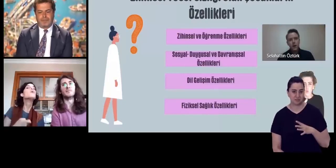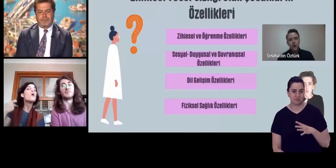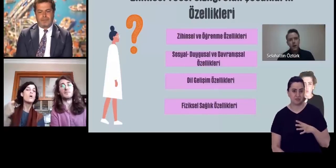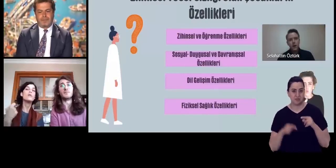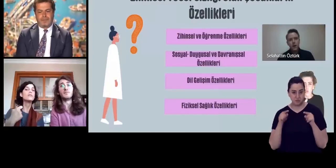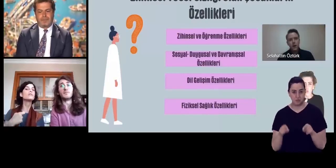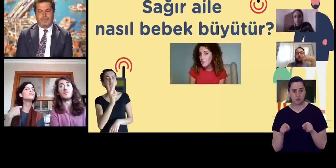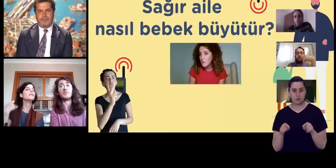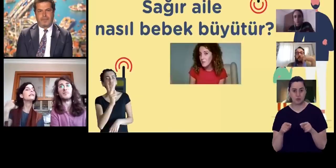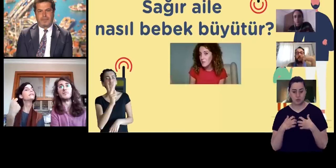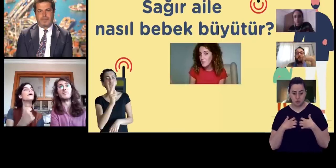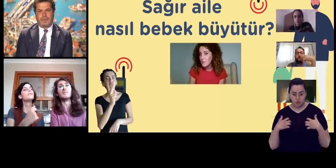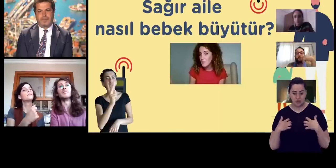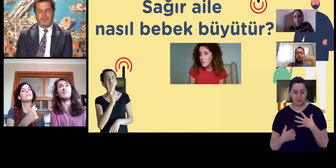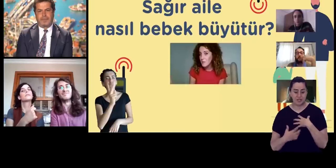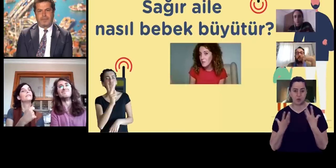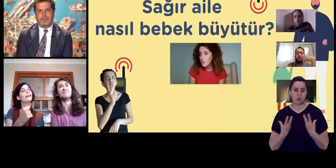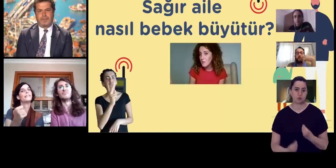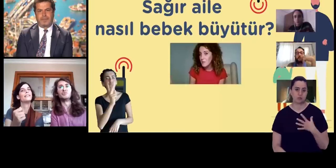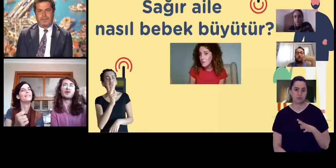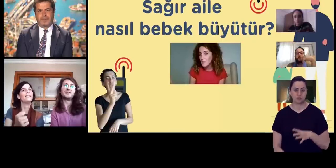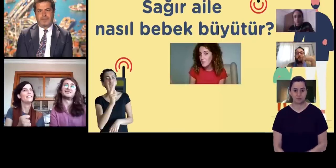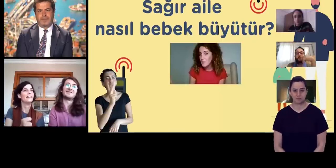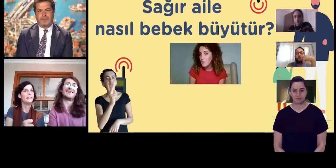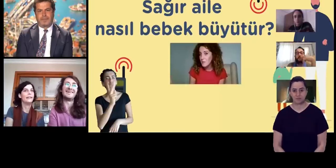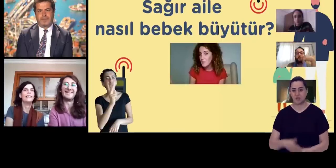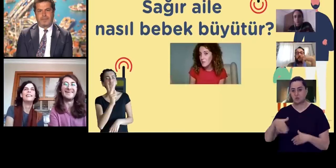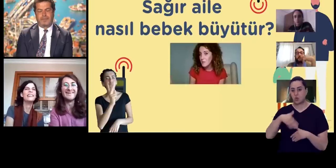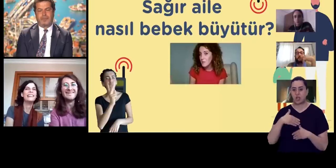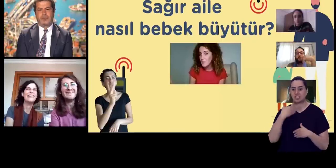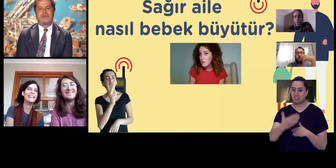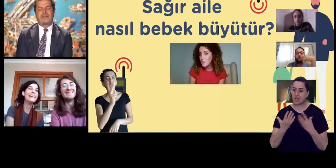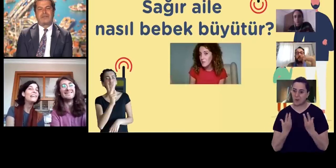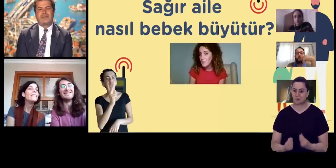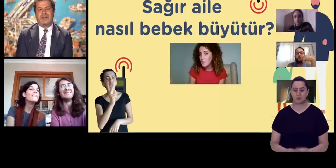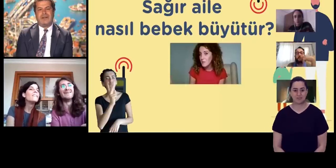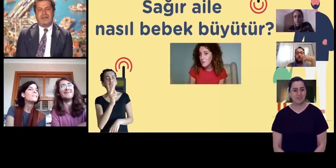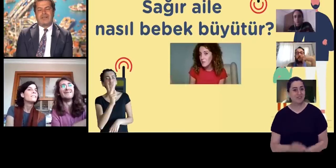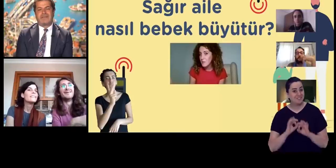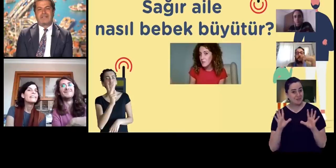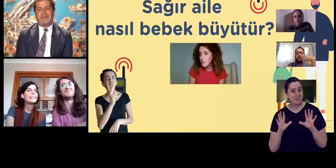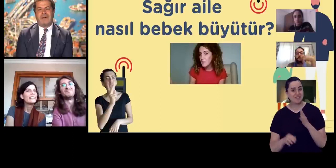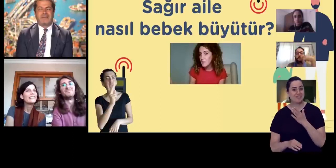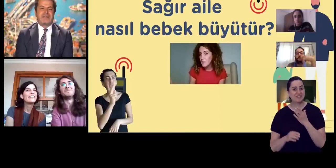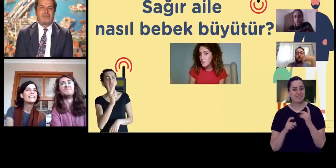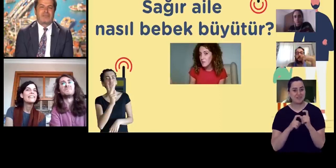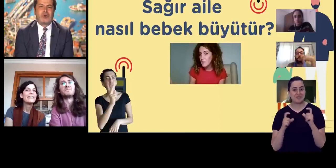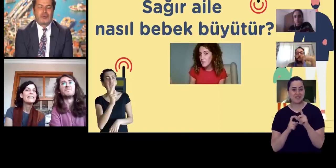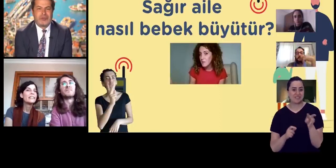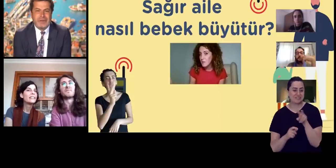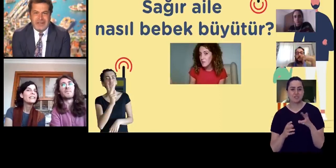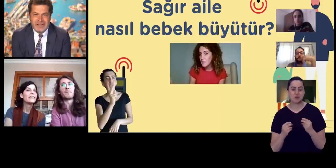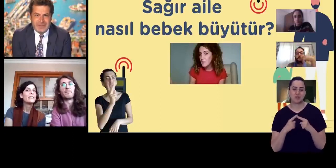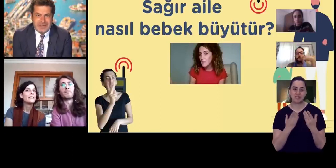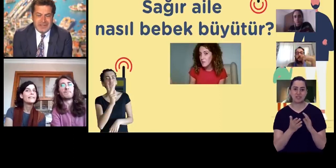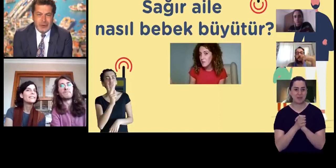Bu özgüvene sahip olsunlar. Sokağa çıksınlar. Müthişsiniz. Sevgili Seben ve Serim çok